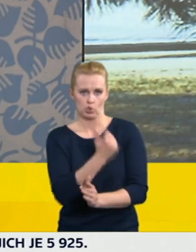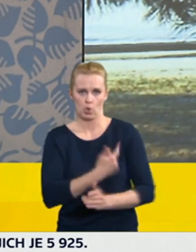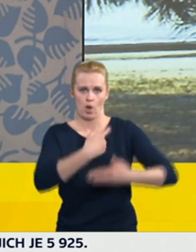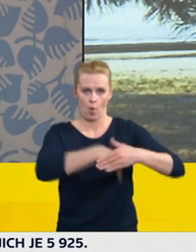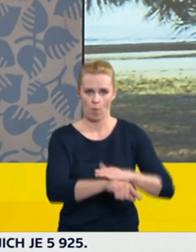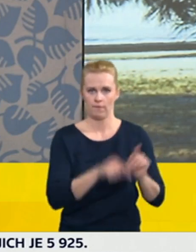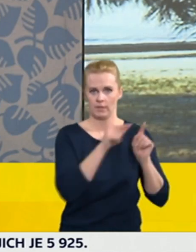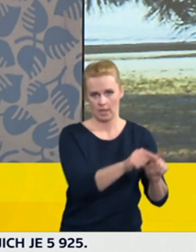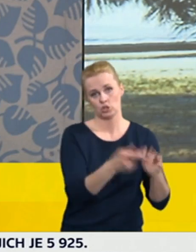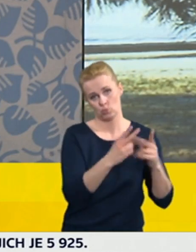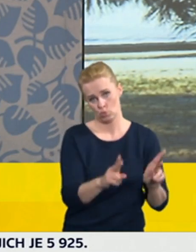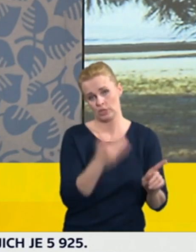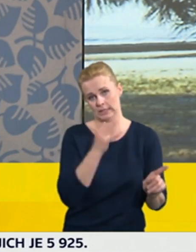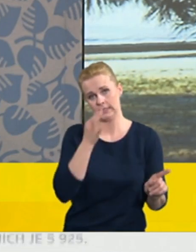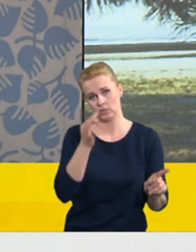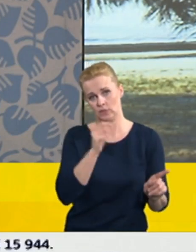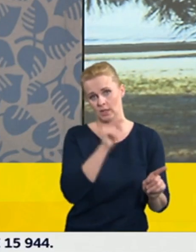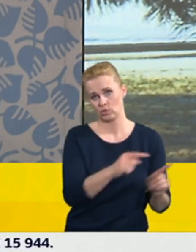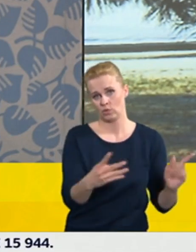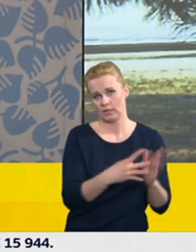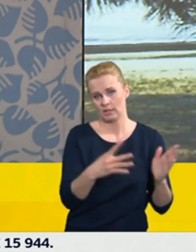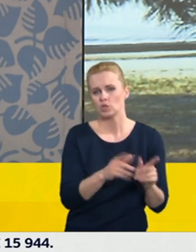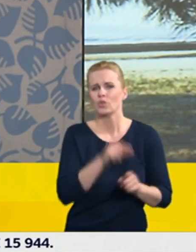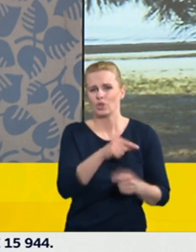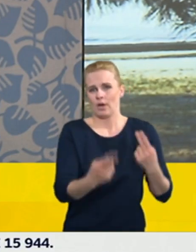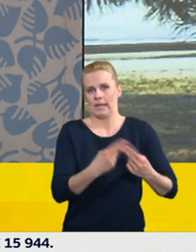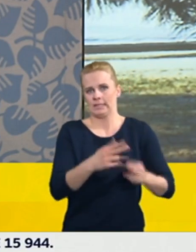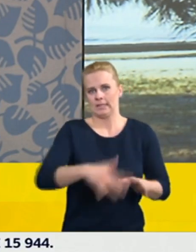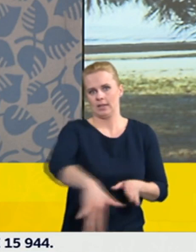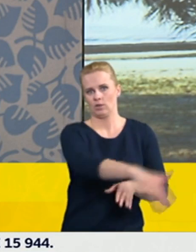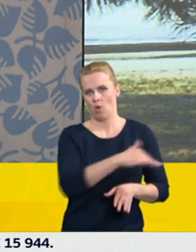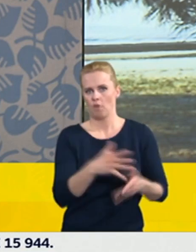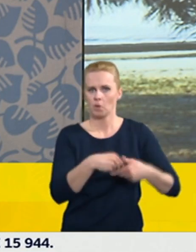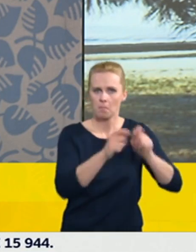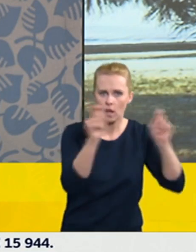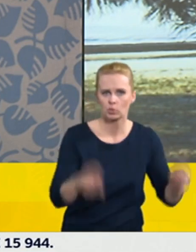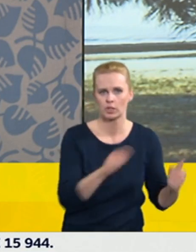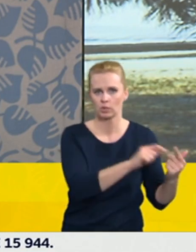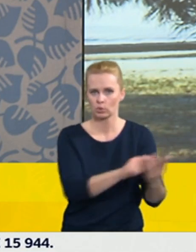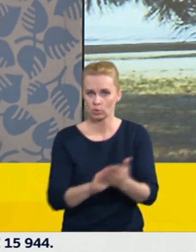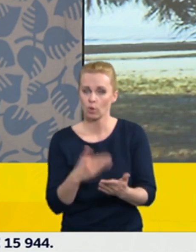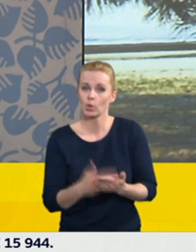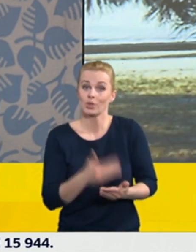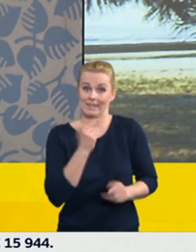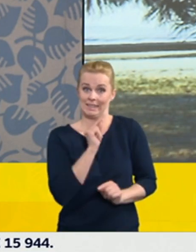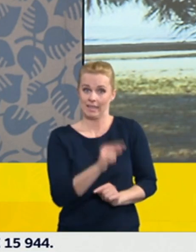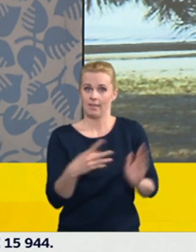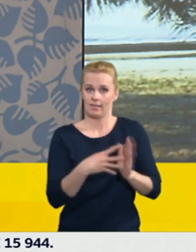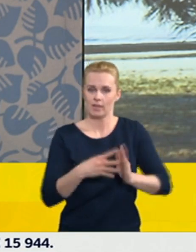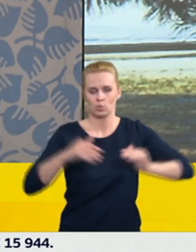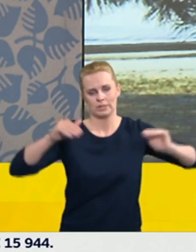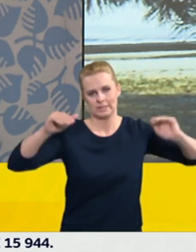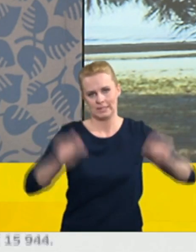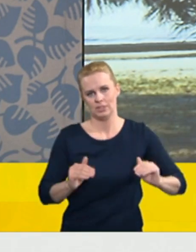která by byla takto riziková, abychom mohli snížit riziko přenosu uvnitř této